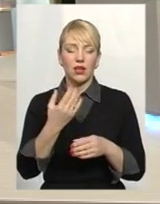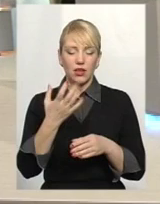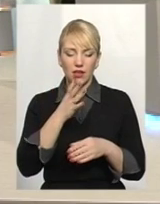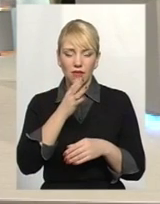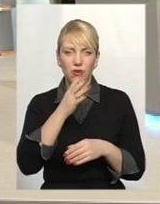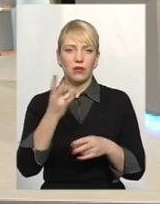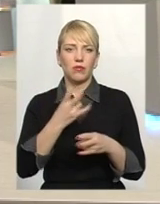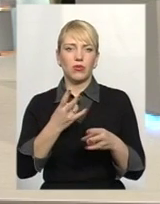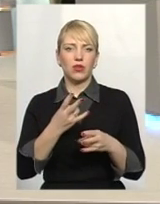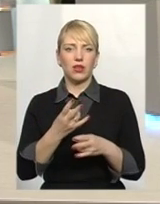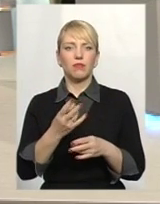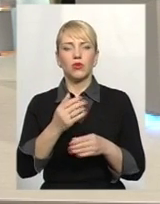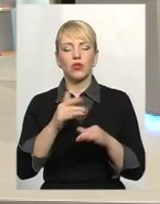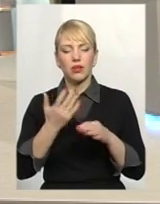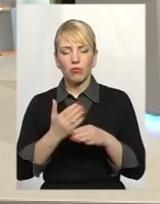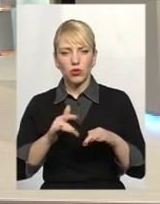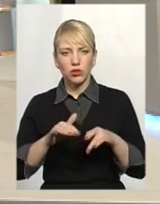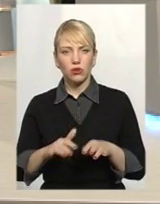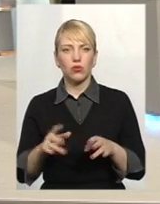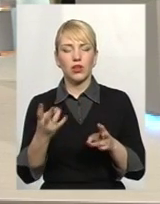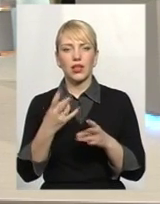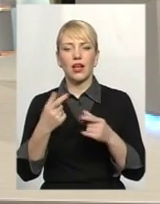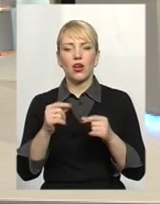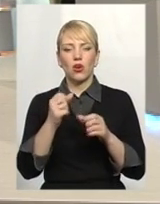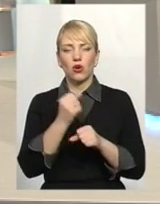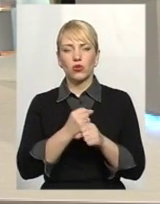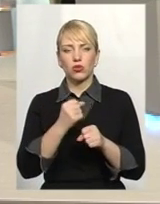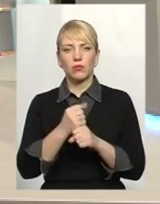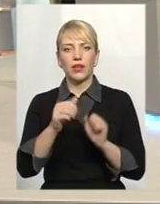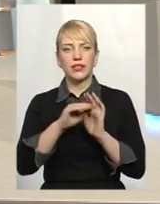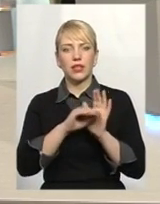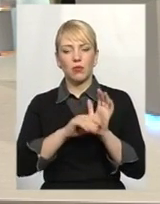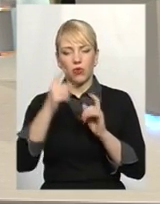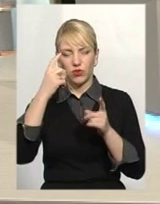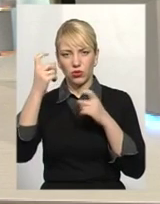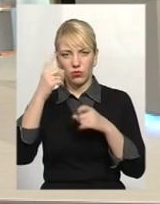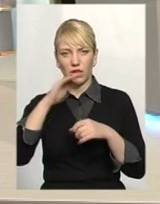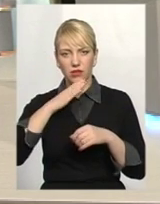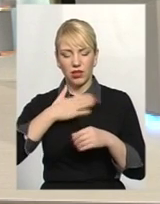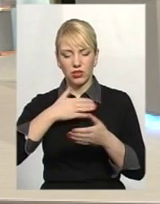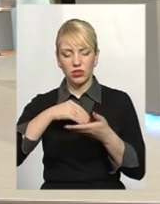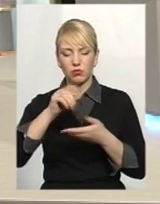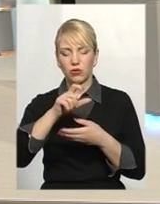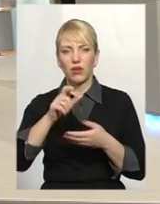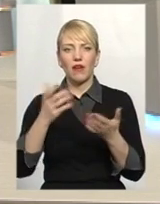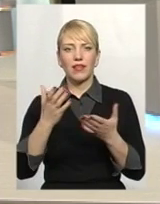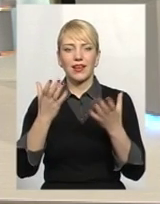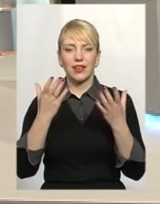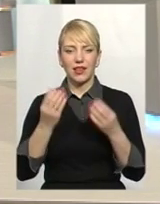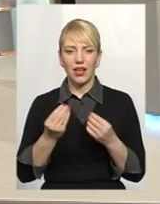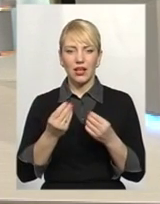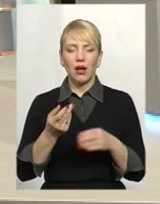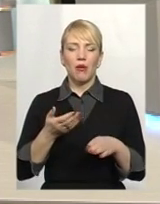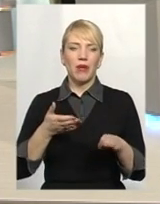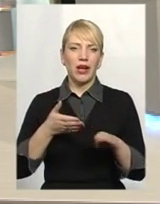часу, і де розробляються графіки, повідомляються наші споживачі, відповідно який день, коли приїдуть наші